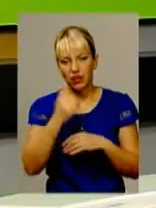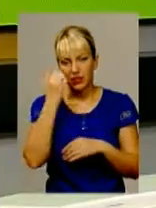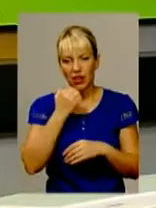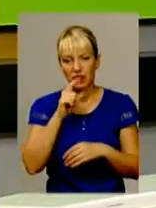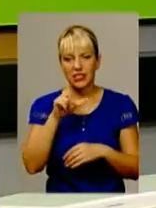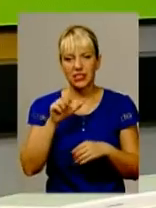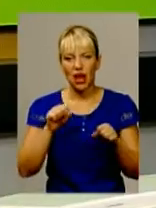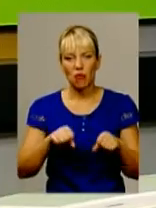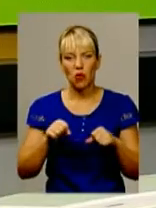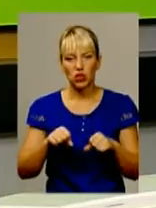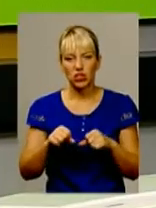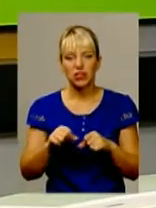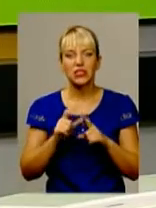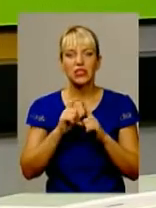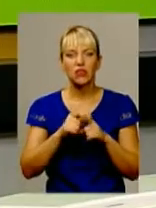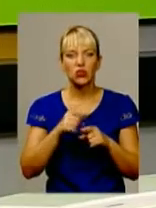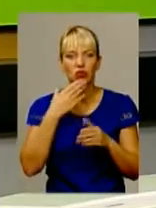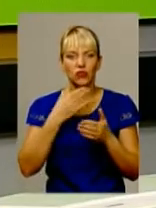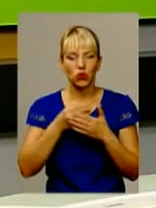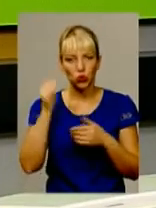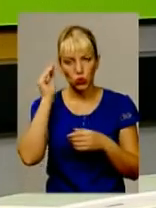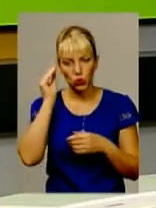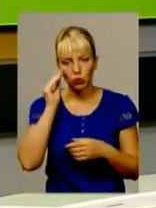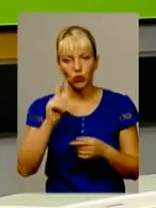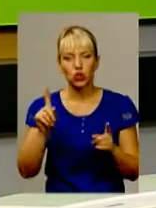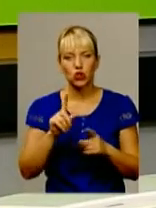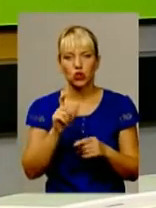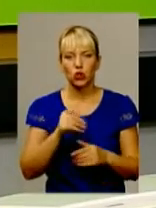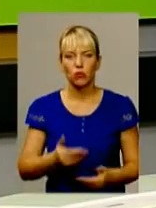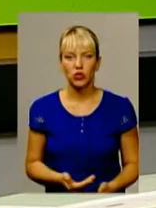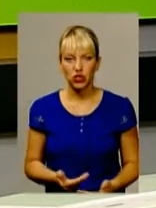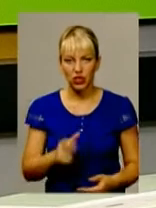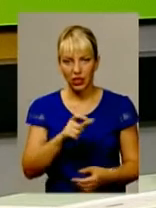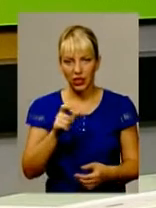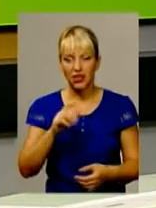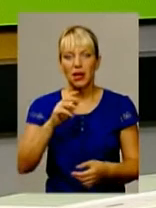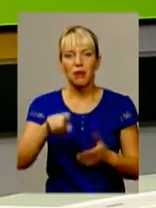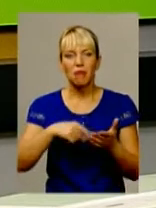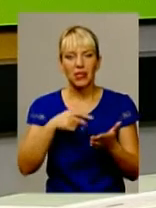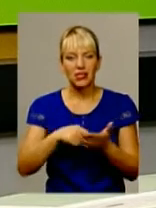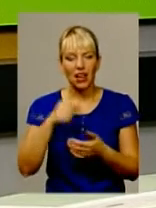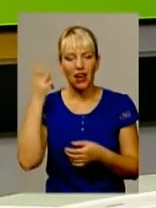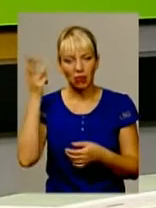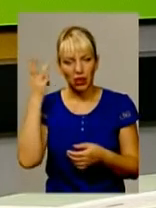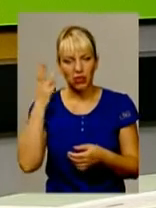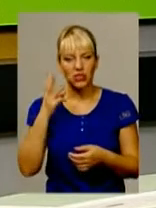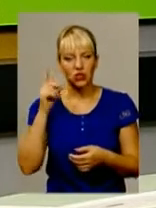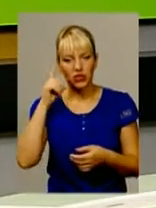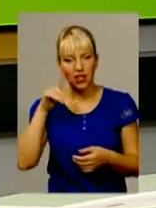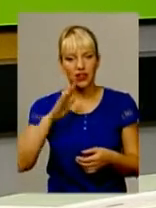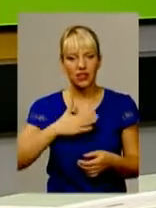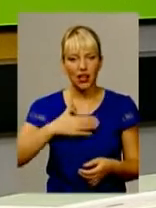свою думку від імені перевізників, щоб жителі міста Хмельницького знали нашу позицію. Тому дуже вам дякую за запрошення.